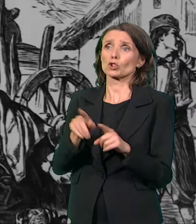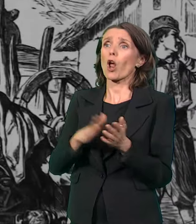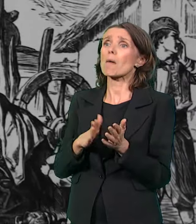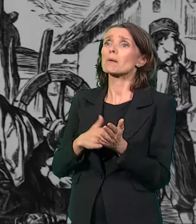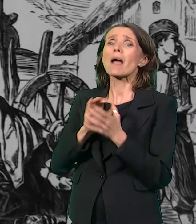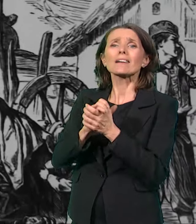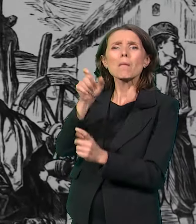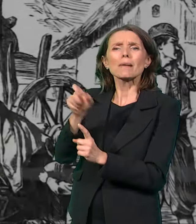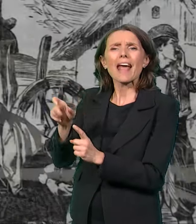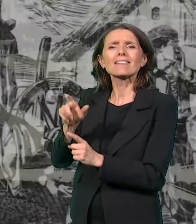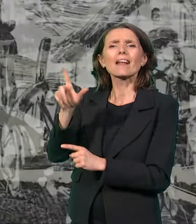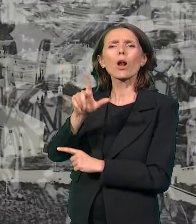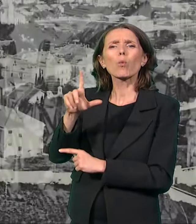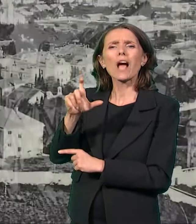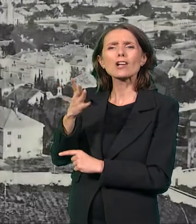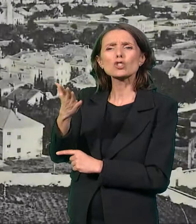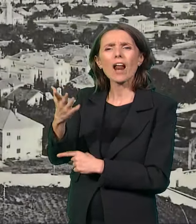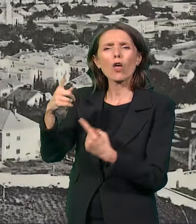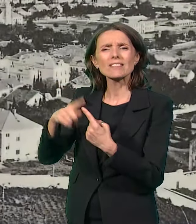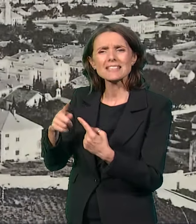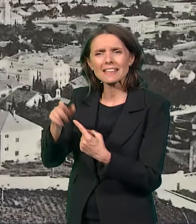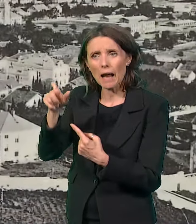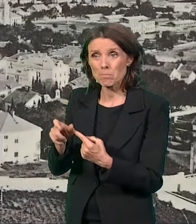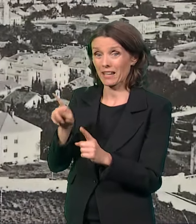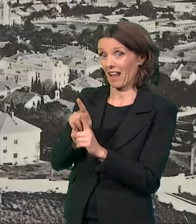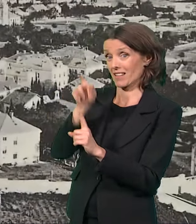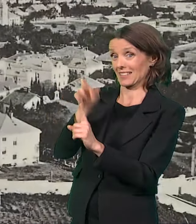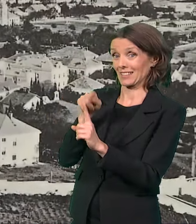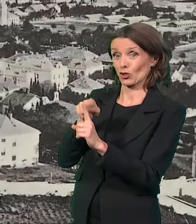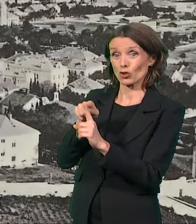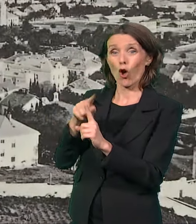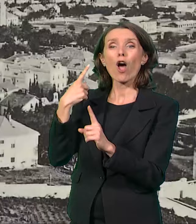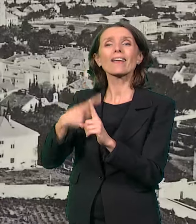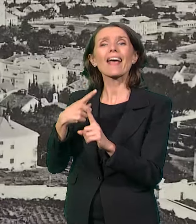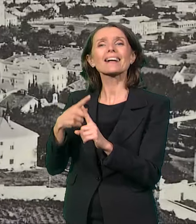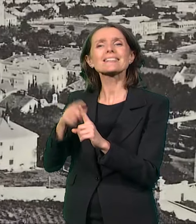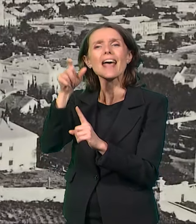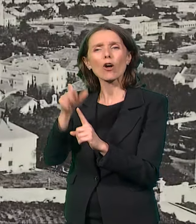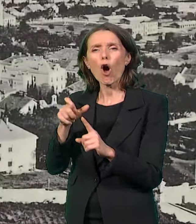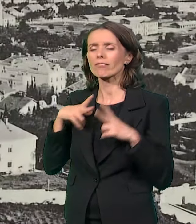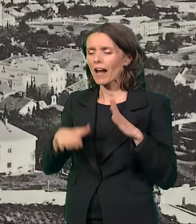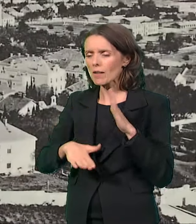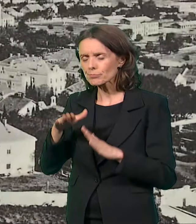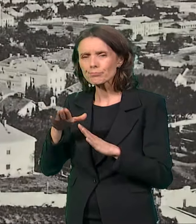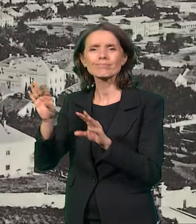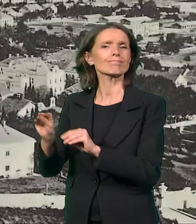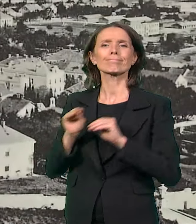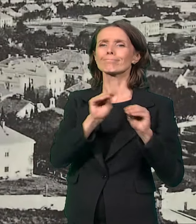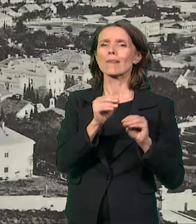Ćeloviće Trebinca, čovjeka koji je također stigao iz Hercegovine u Beograd preko Brčkog